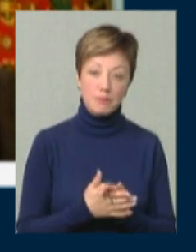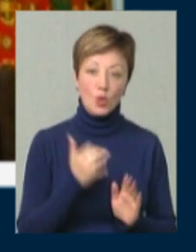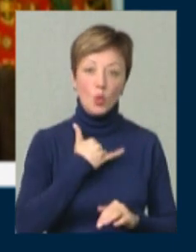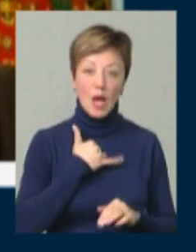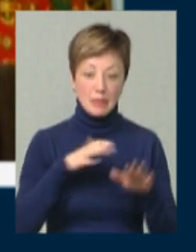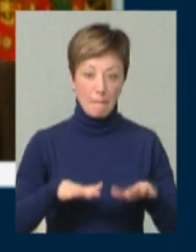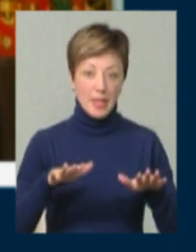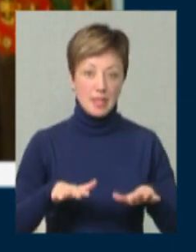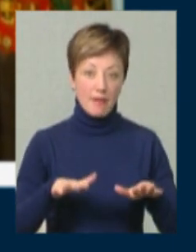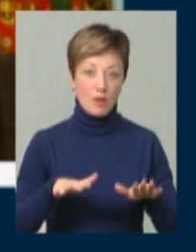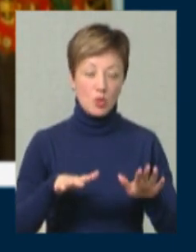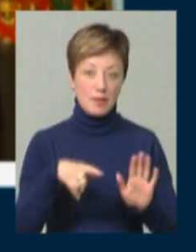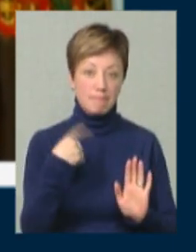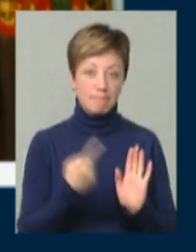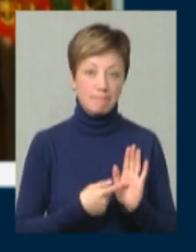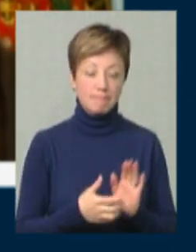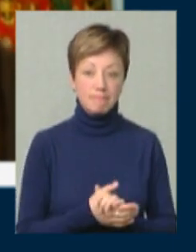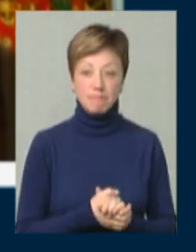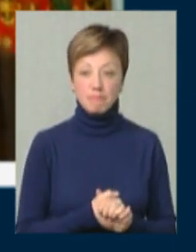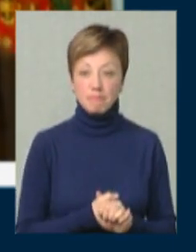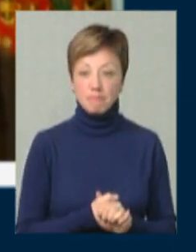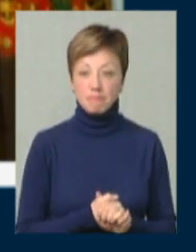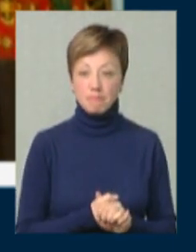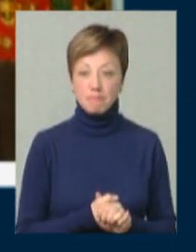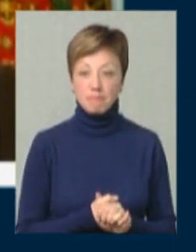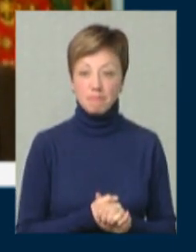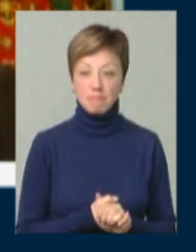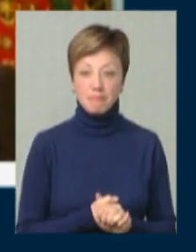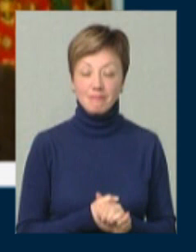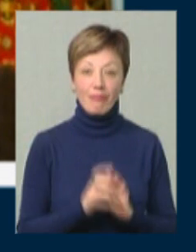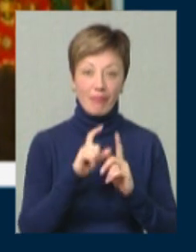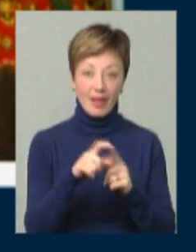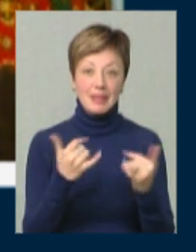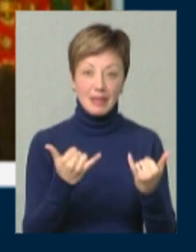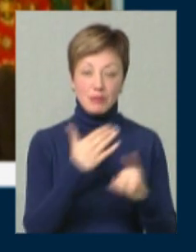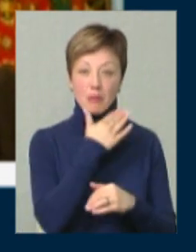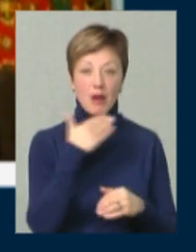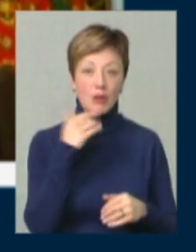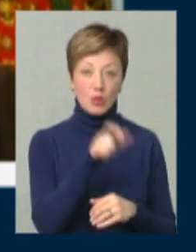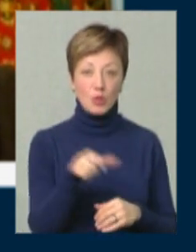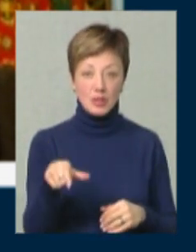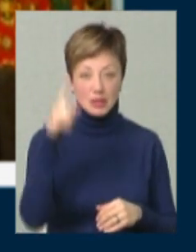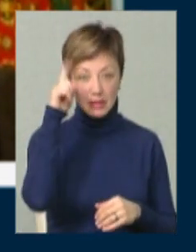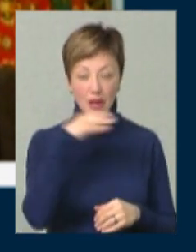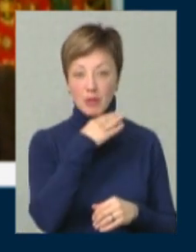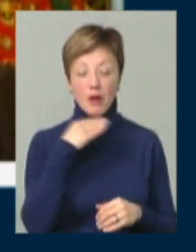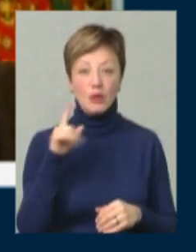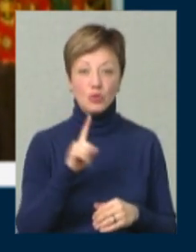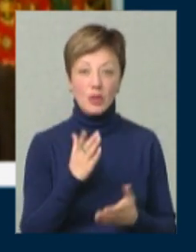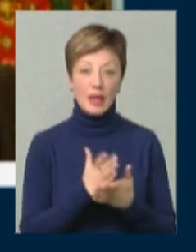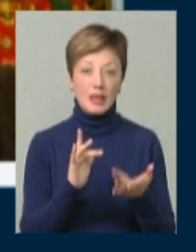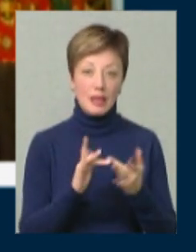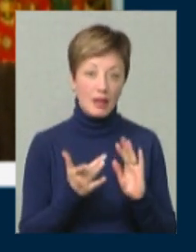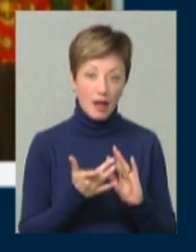нашій місцевості? Ну, зараз є багато людей, які знають багато що. Є